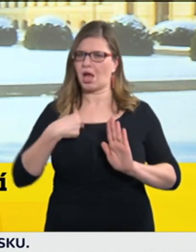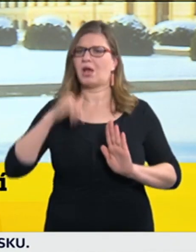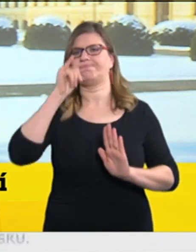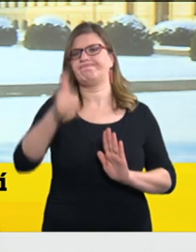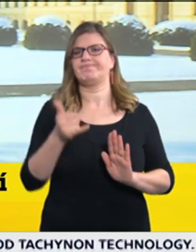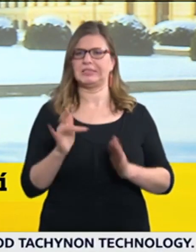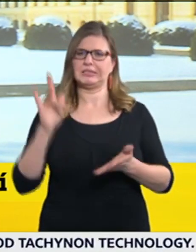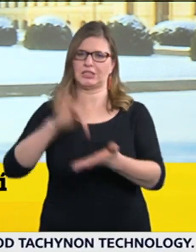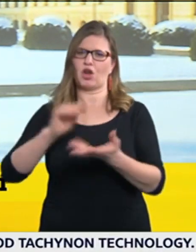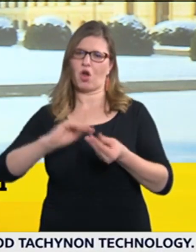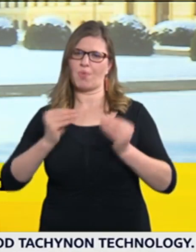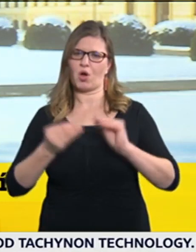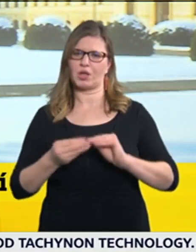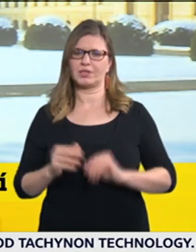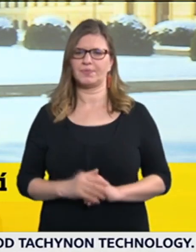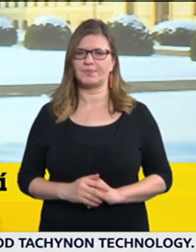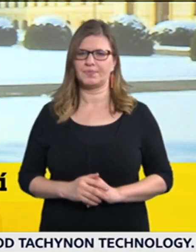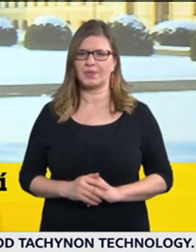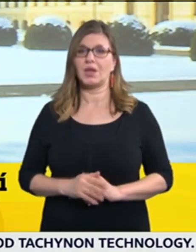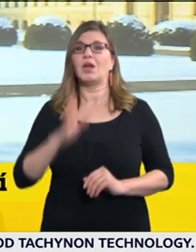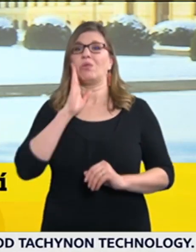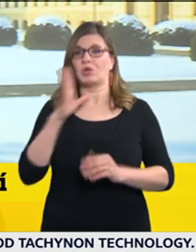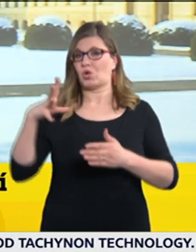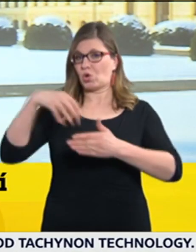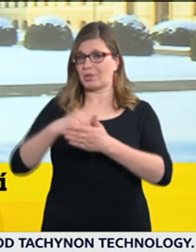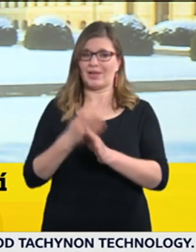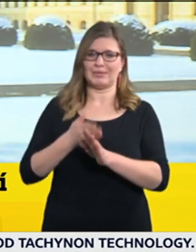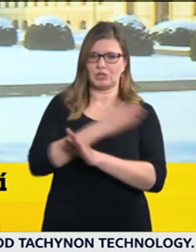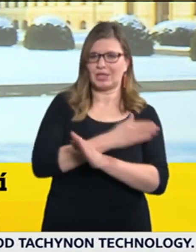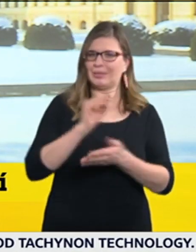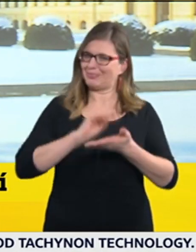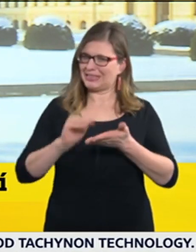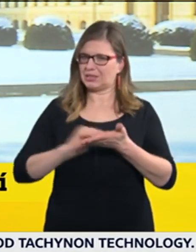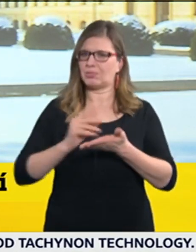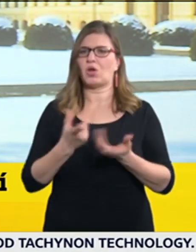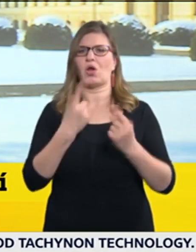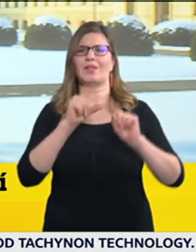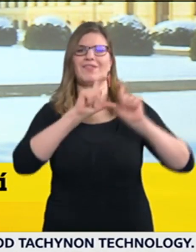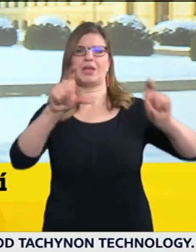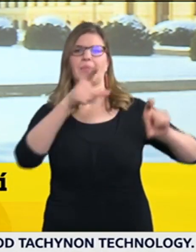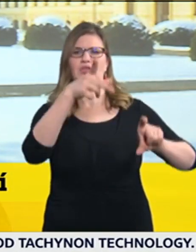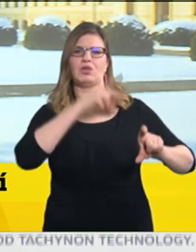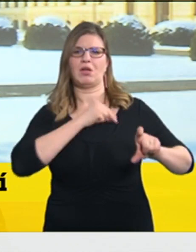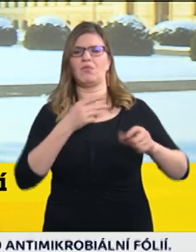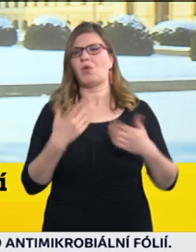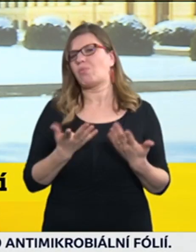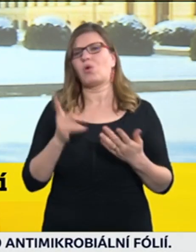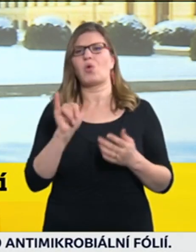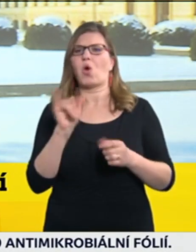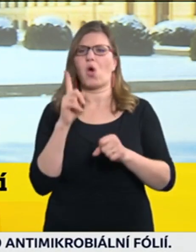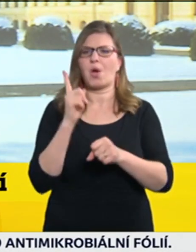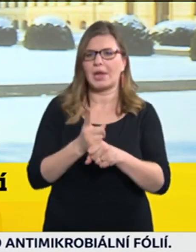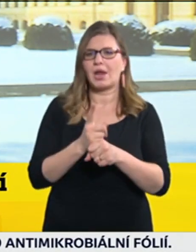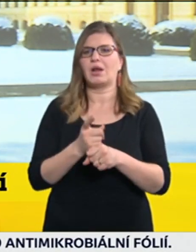bude to před zahájím ubytování a to písemným potvrzením zaměstnavatele nebo objednatele, který si tu osobu